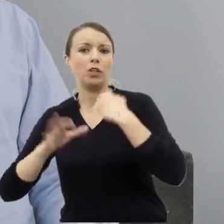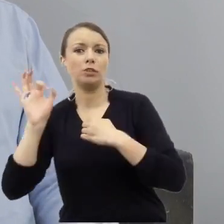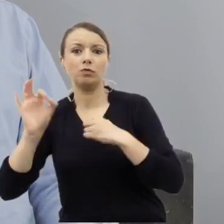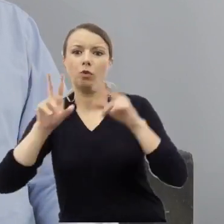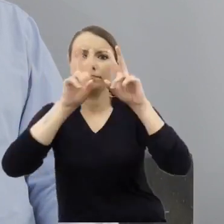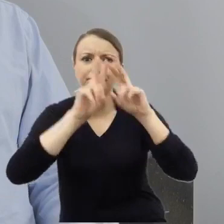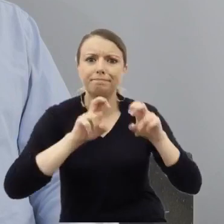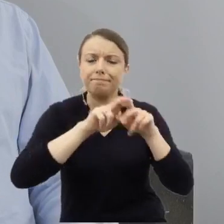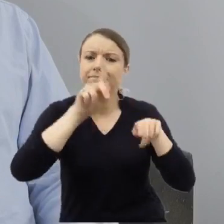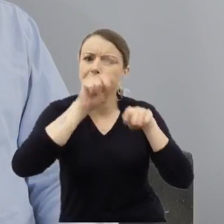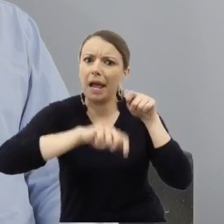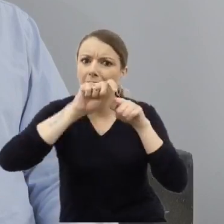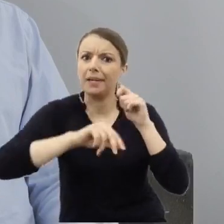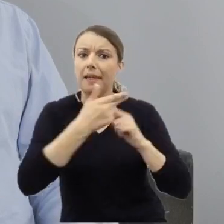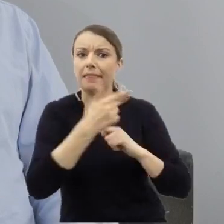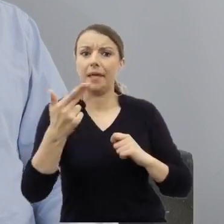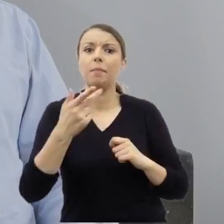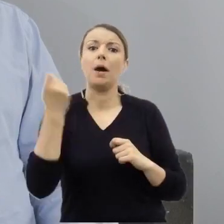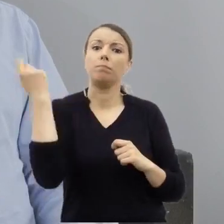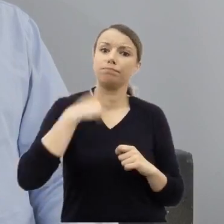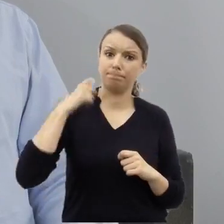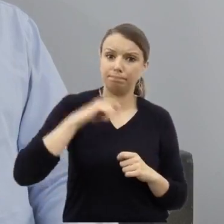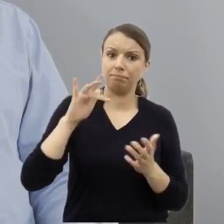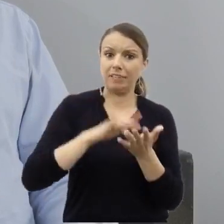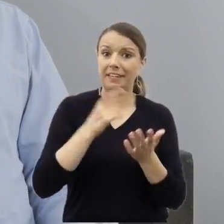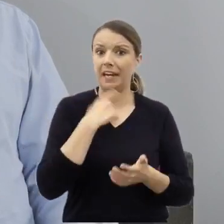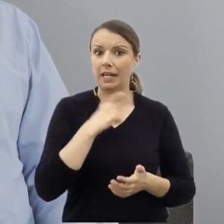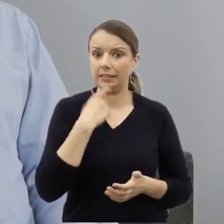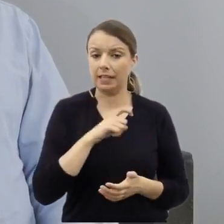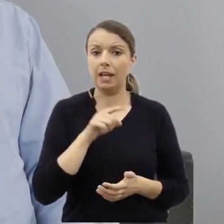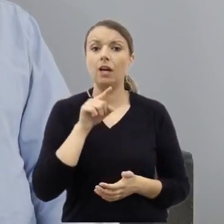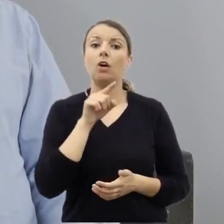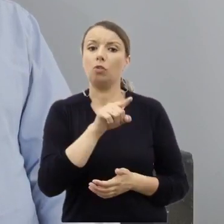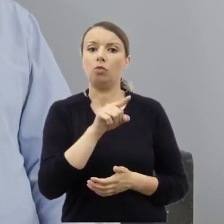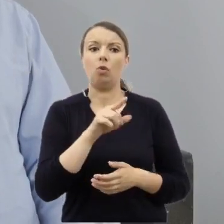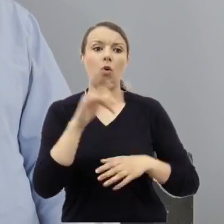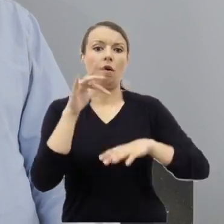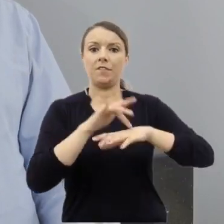nad sprawą pogromu kieleckiego, konkluzja tego śledztwa,